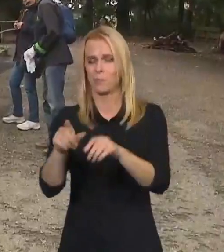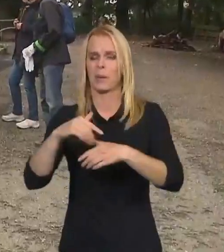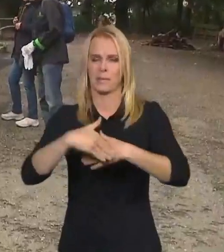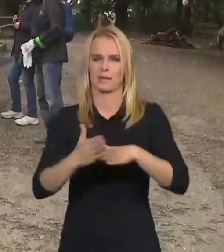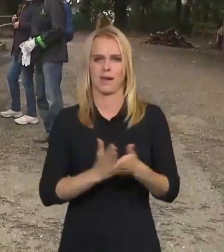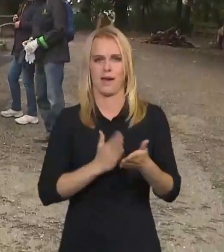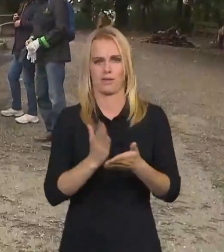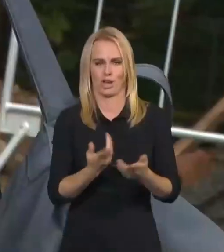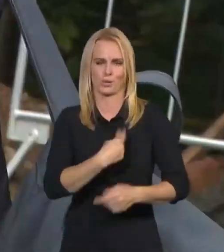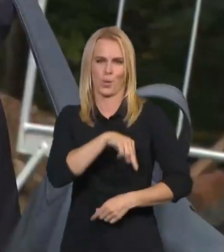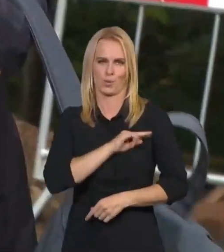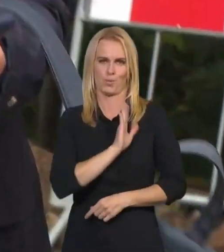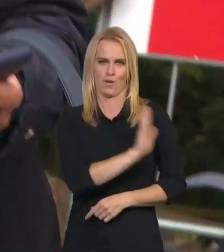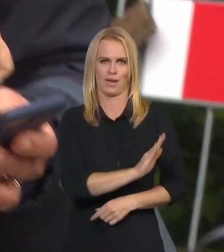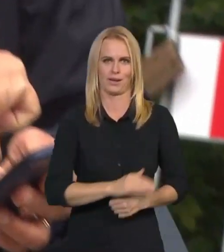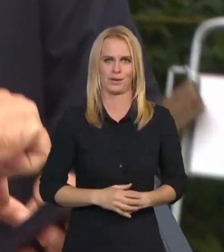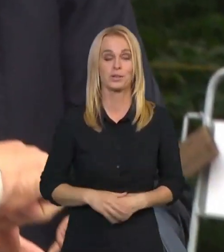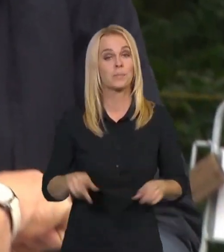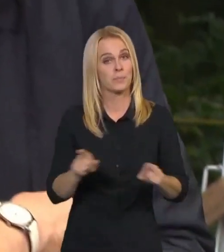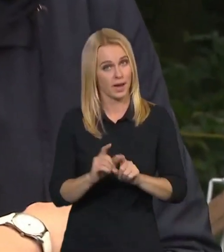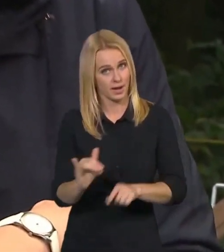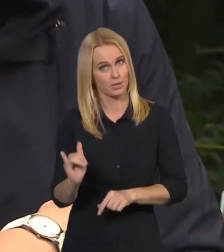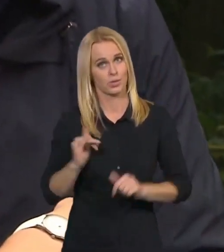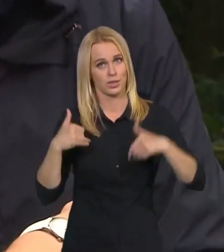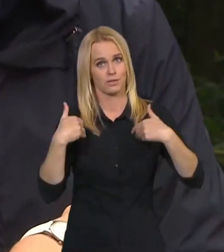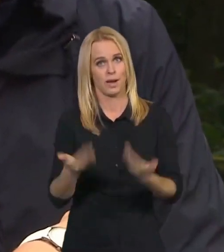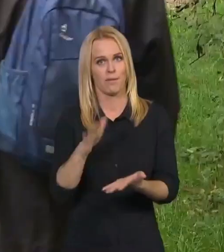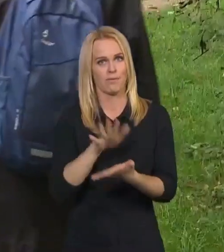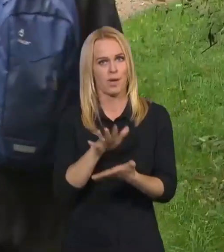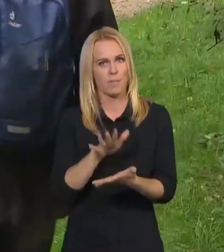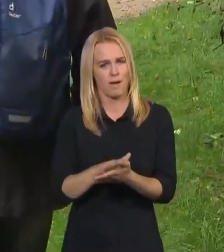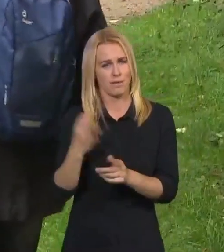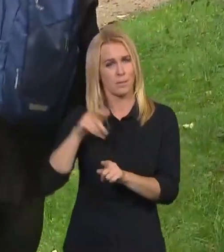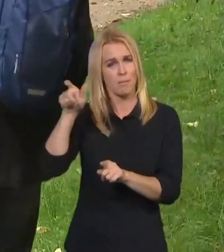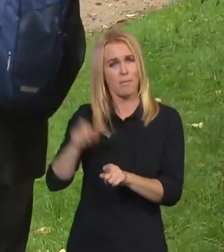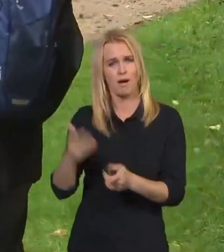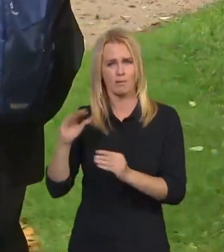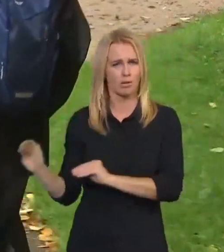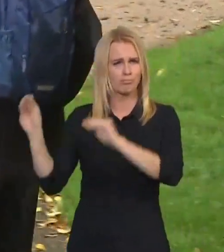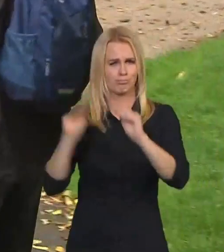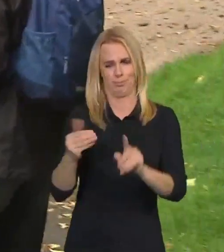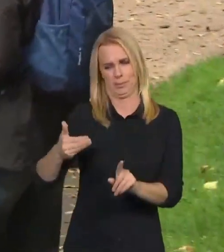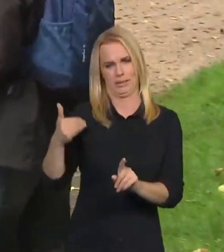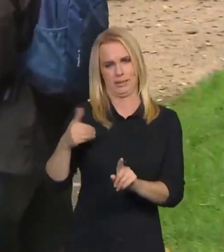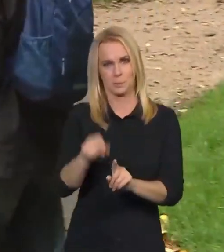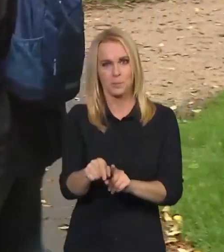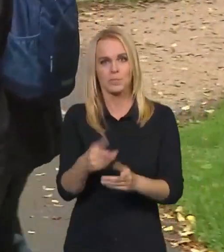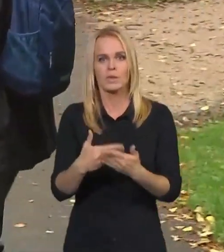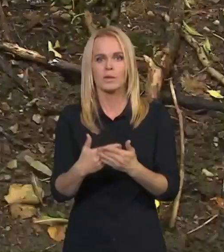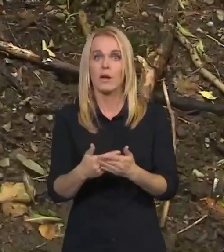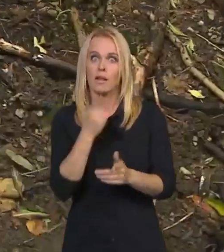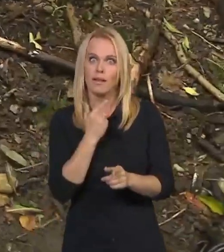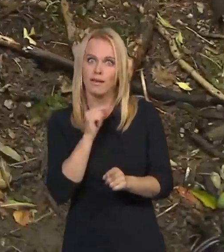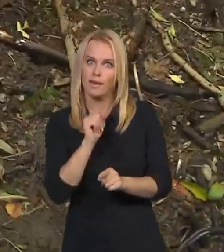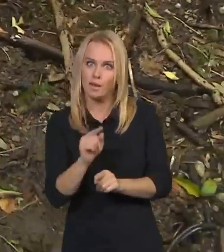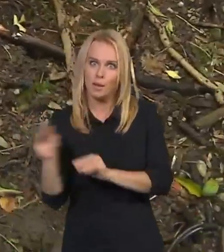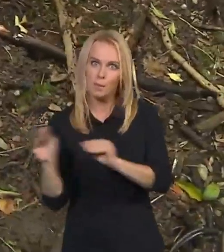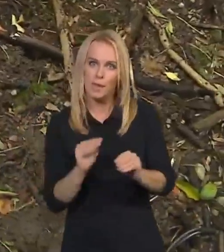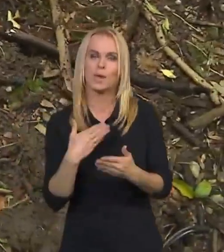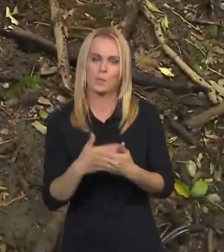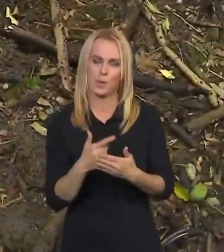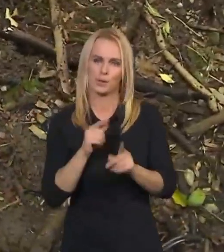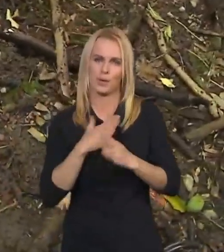dostali instrukce i vybavení. Paní Vanda se do této lokality nastěhovala nedávno. Akce ji hned zaujala. Někdo tady